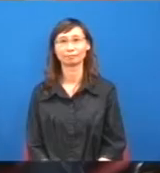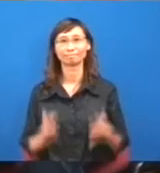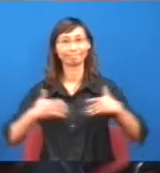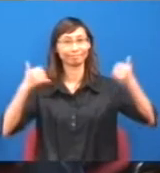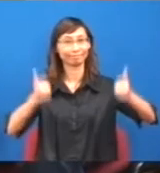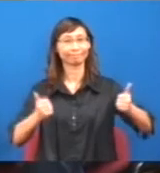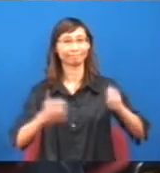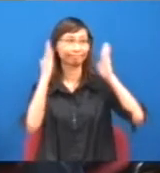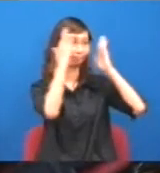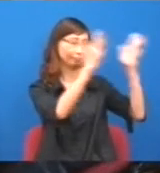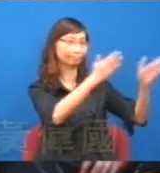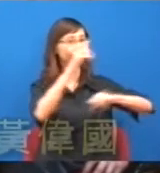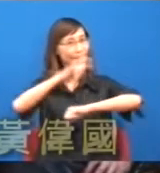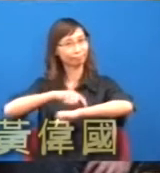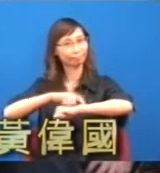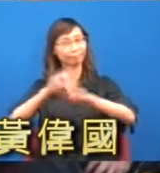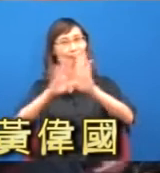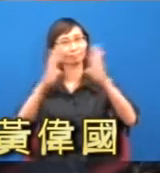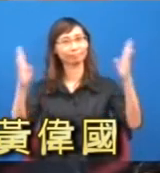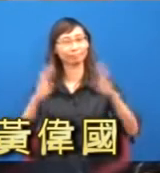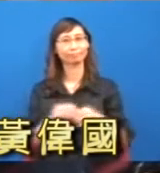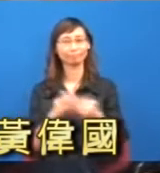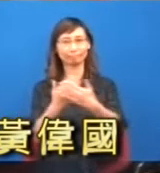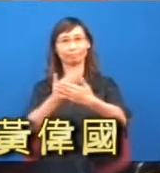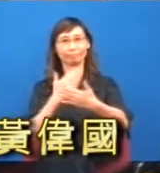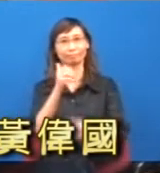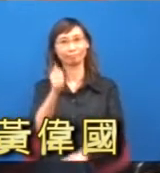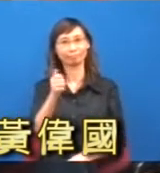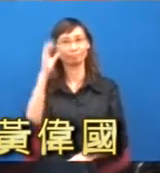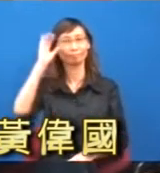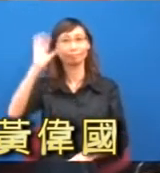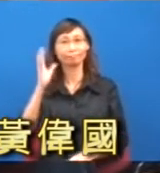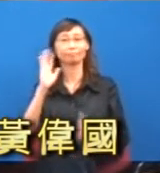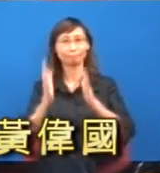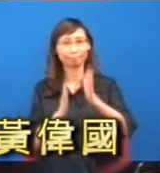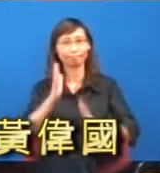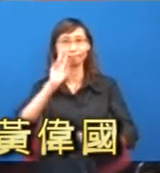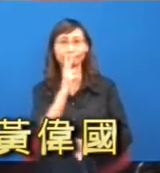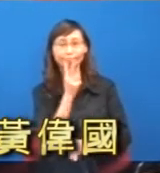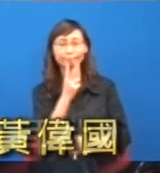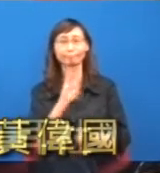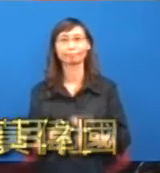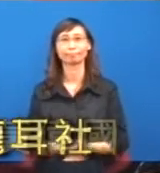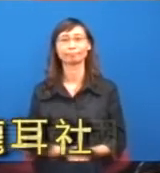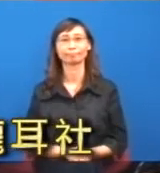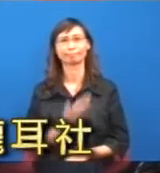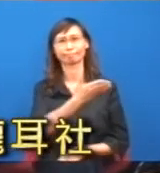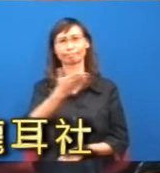大家好 又是《向左望》節目時間節目未開始之前先多謝Bonnie幫你手遇翻譯大家都